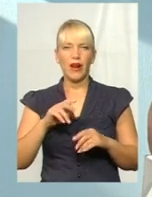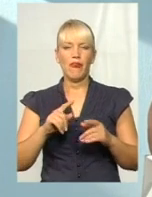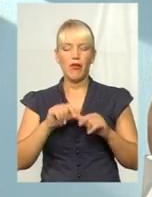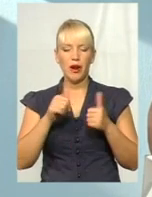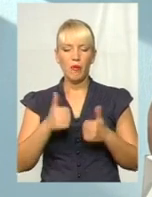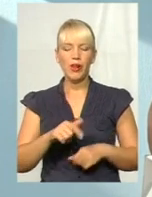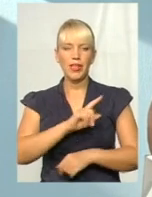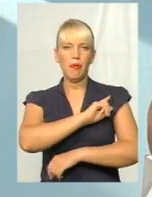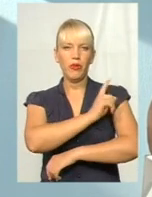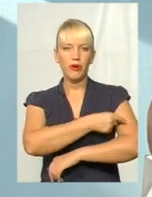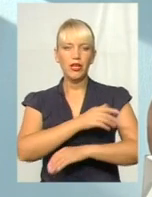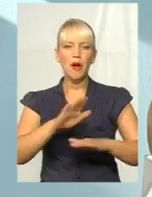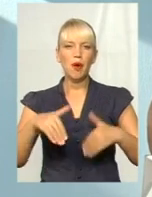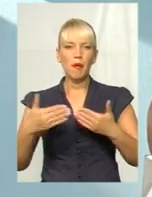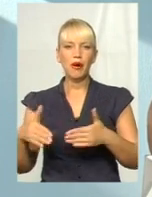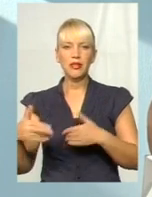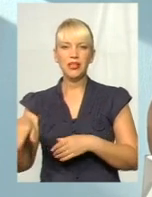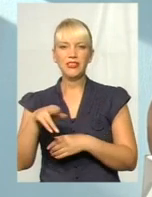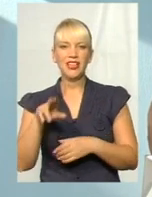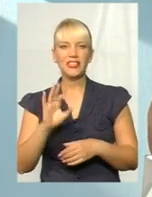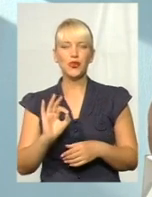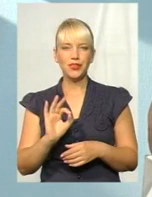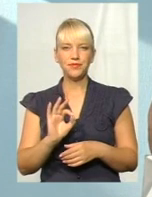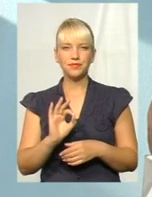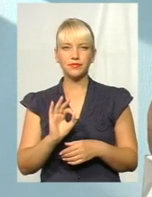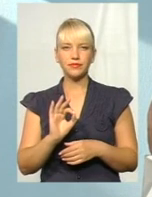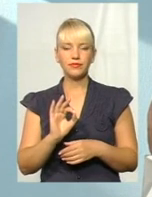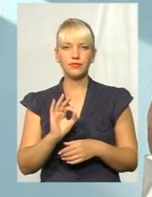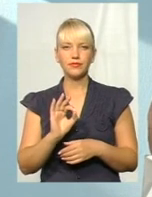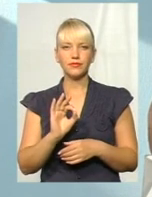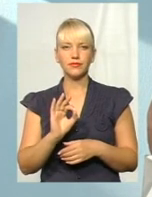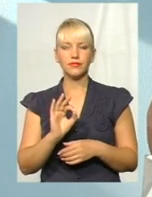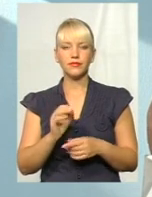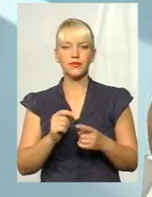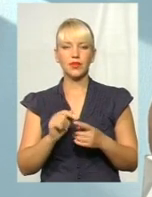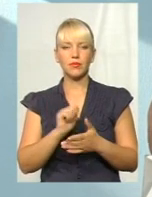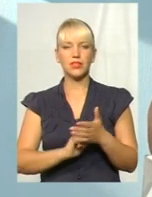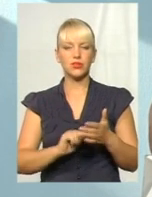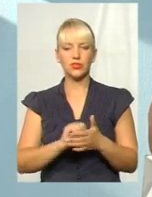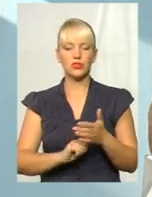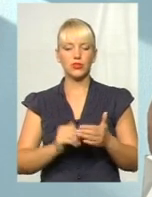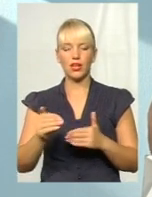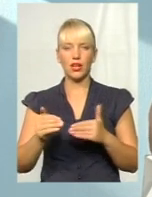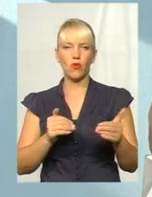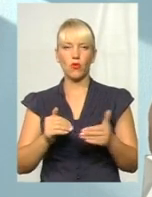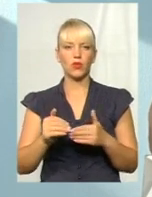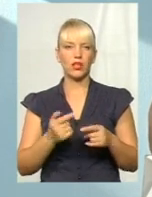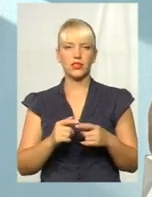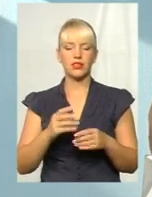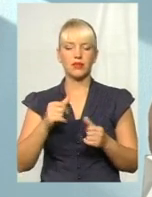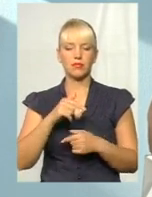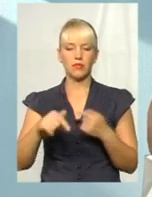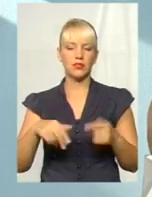потужні пропозиції з причини дерегуляції бізнесу до Кабміну, до